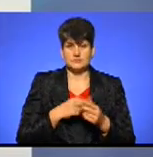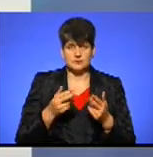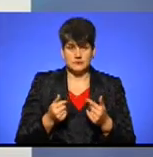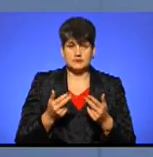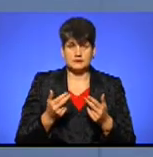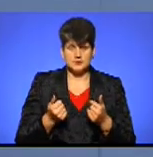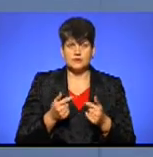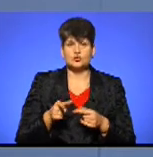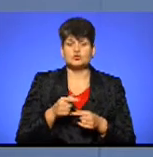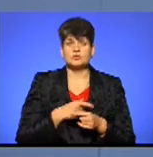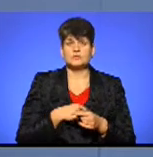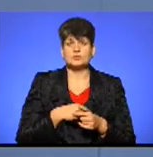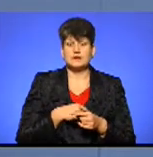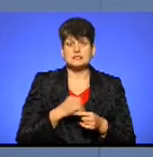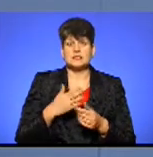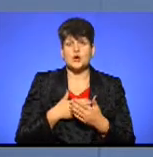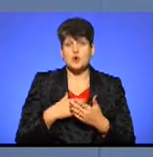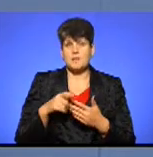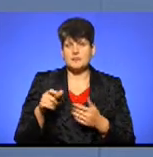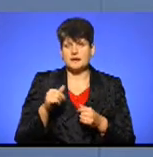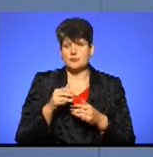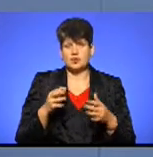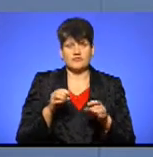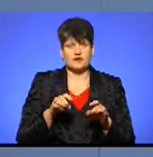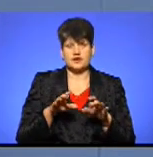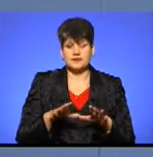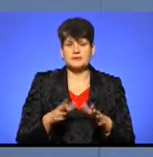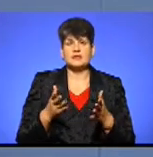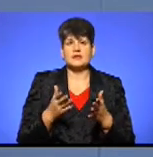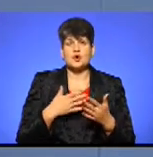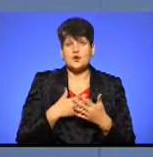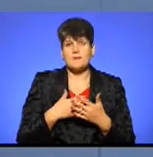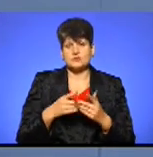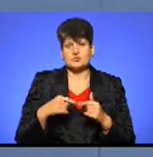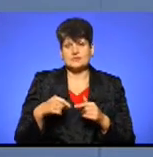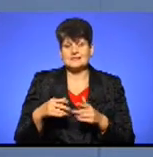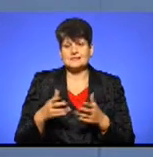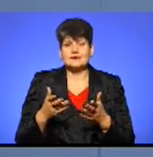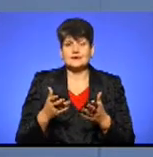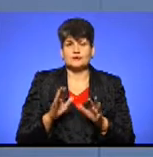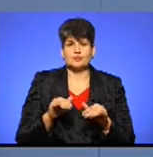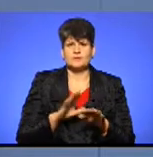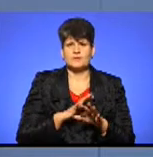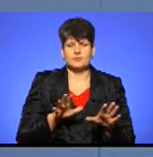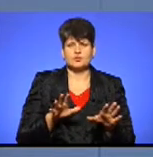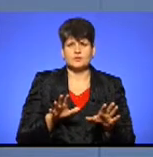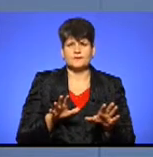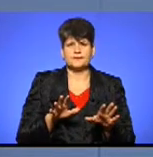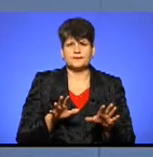Так, тому що депутатські громадськісті ми не могли визначити, по-перше, які громадські організації, і яким чином, щоб потім не було ніяких